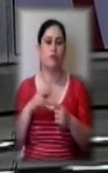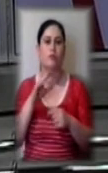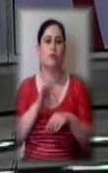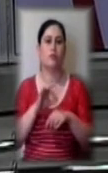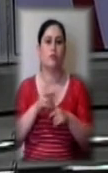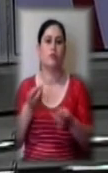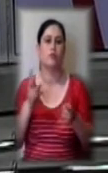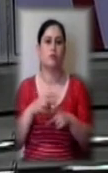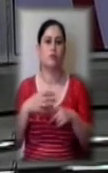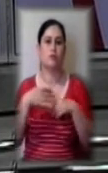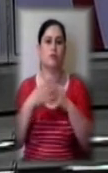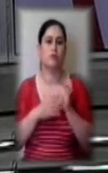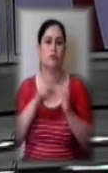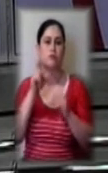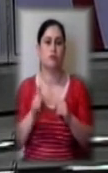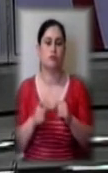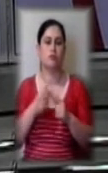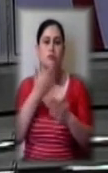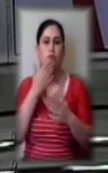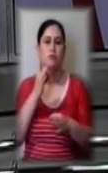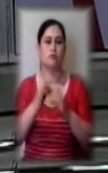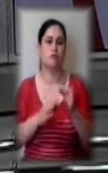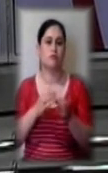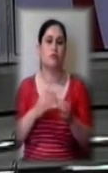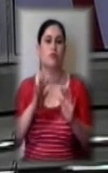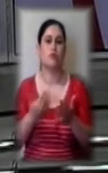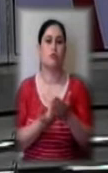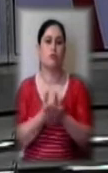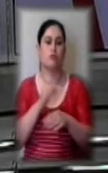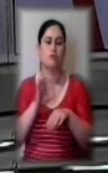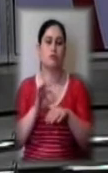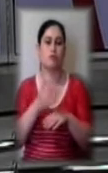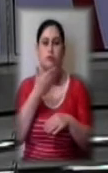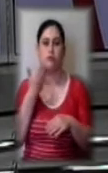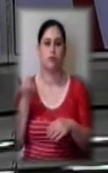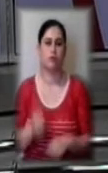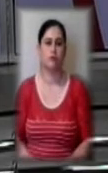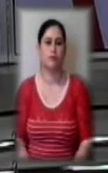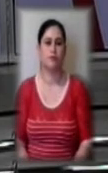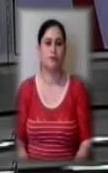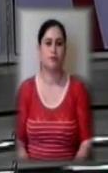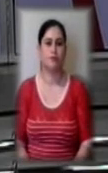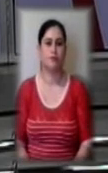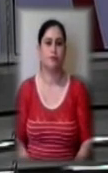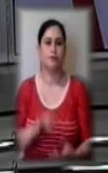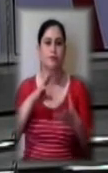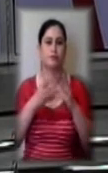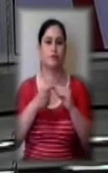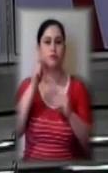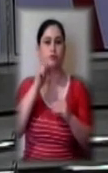19 осіб. За останню добу нових випадків інфікування не виявили. Загалом в Україні 22